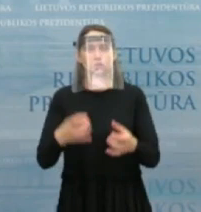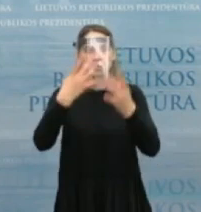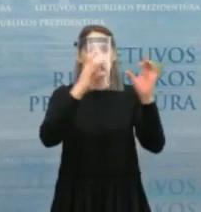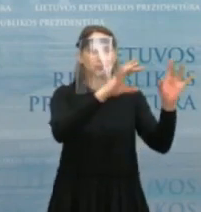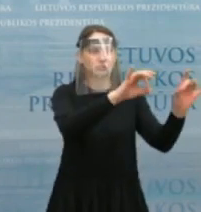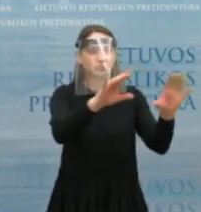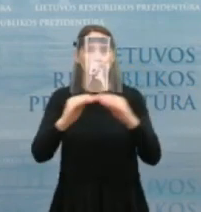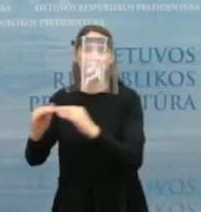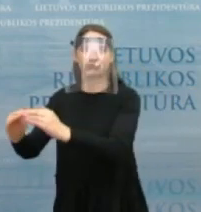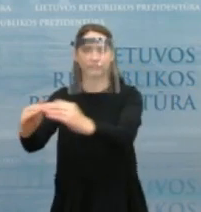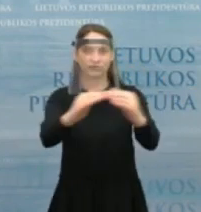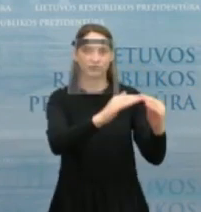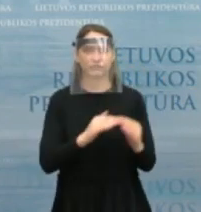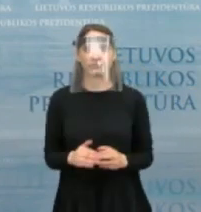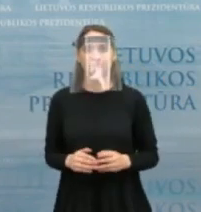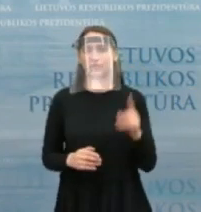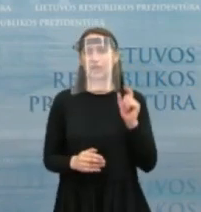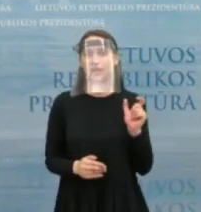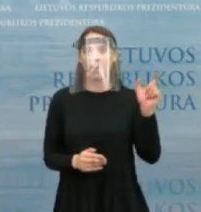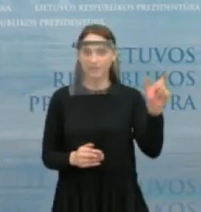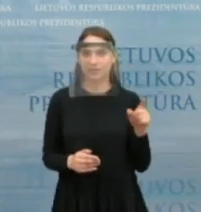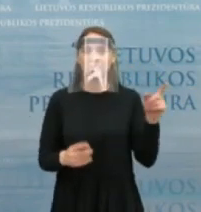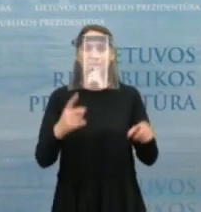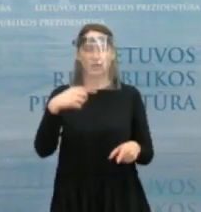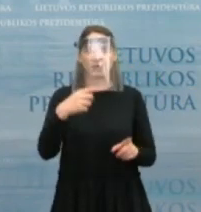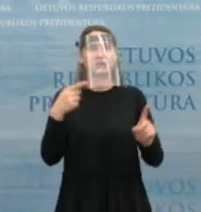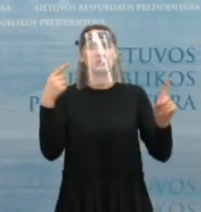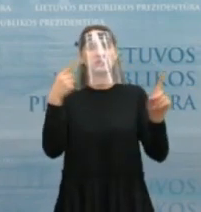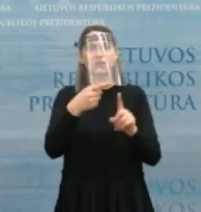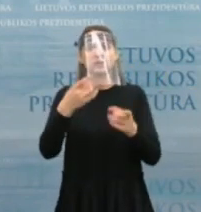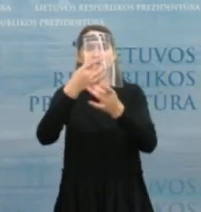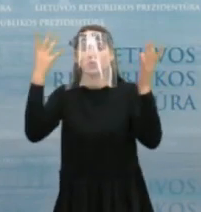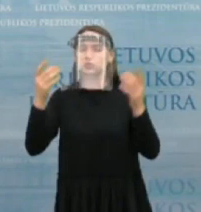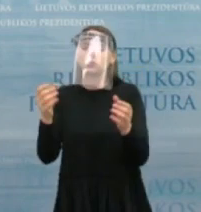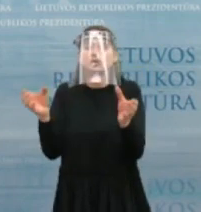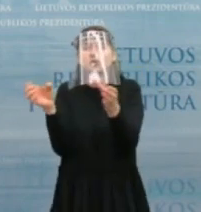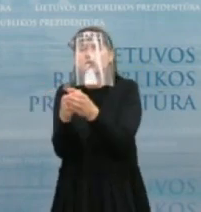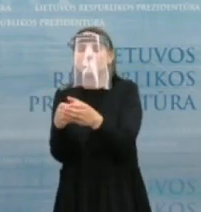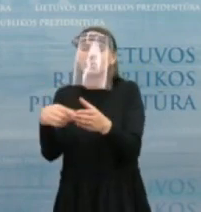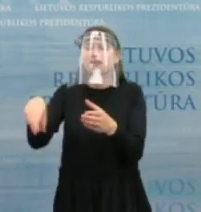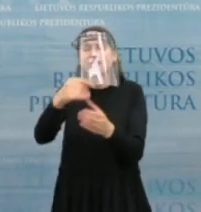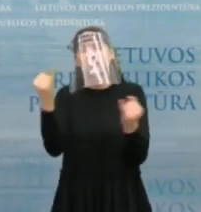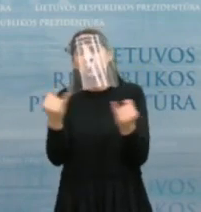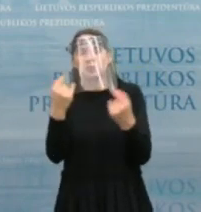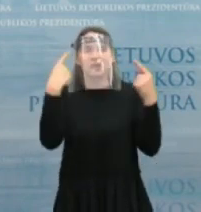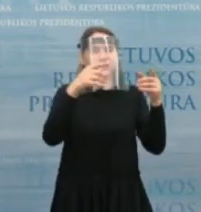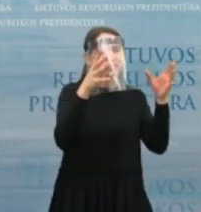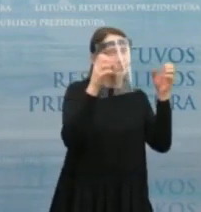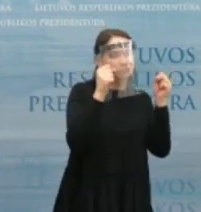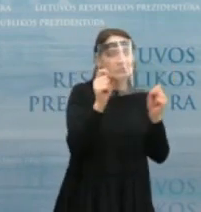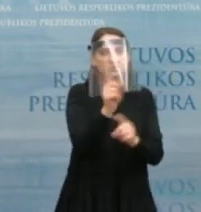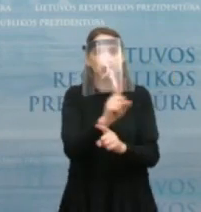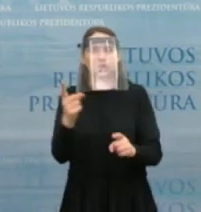kandidatas taip pat kalbėjo, kad užtikrintų jo kultūra nebūtų skirtas jau ram visuomenės ratui, siektų, kad jį būtų įtrauki